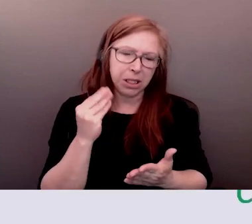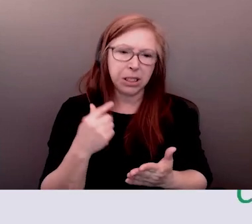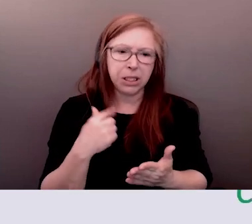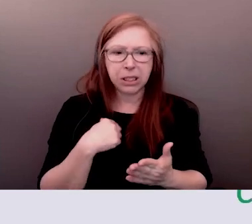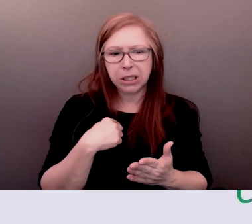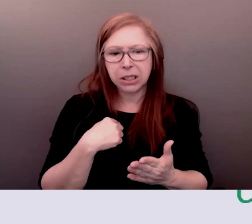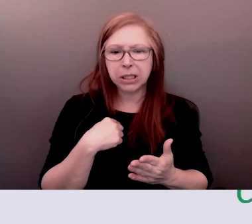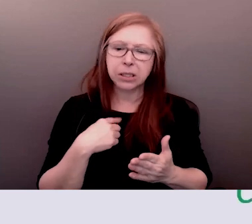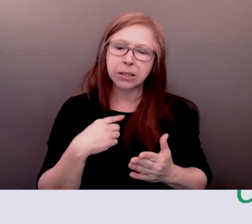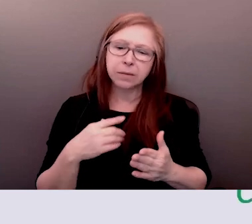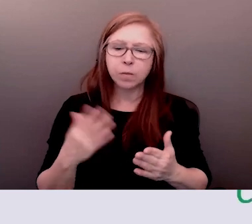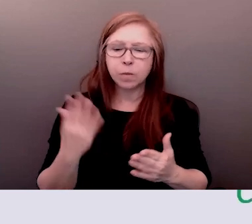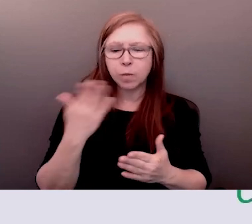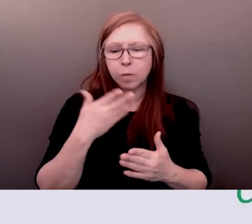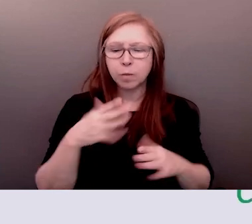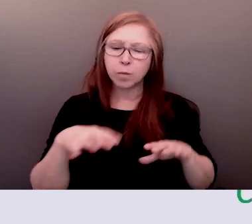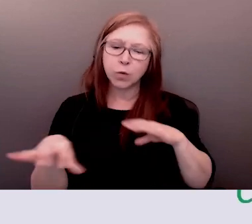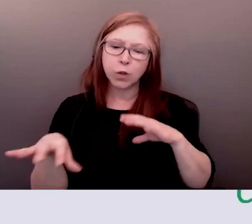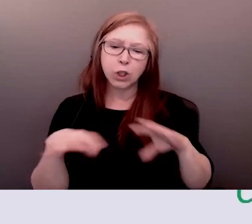mais voilà